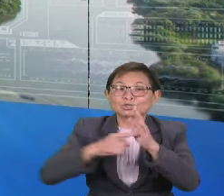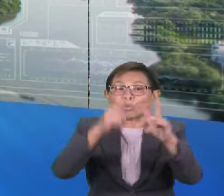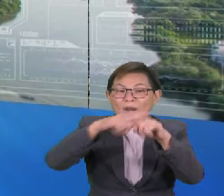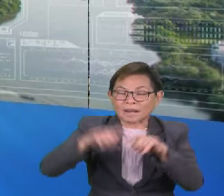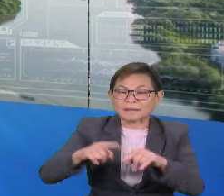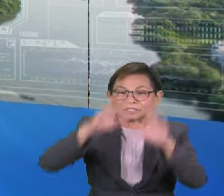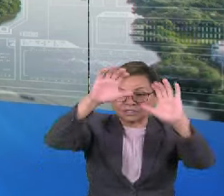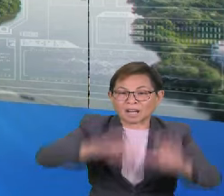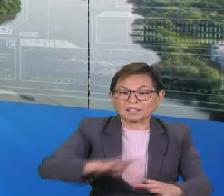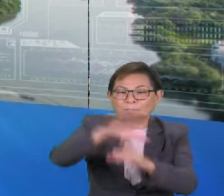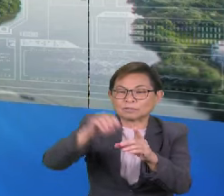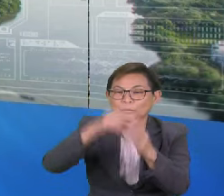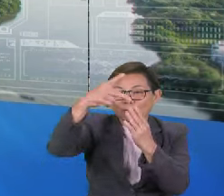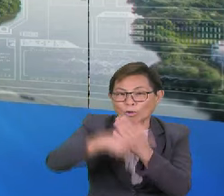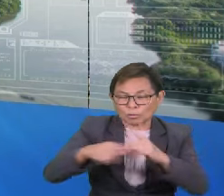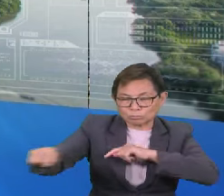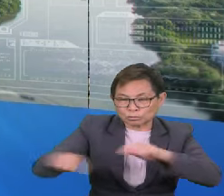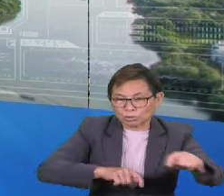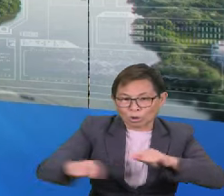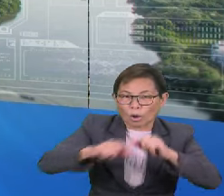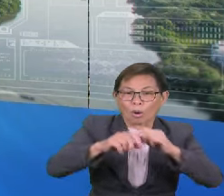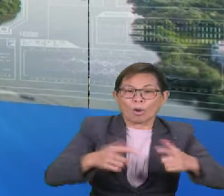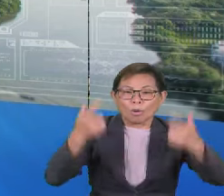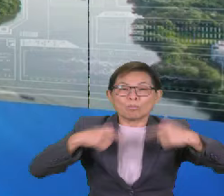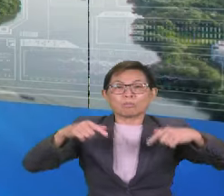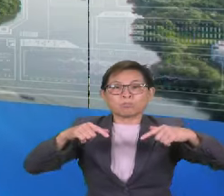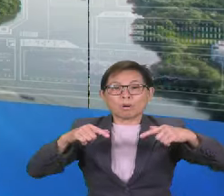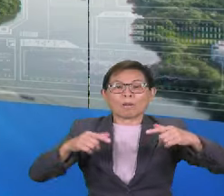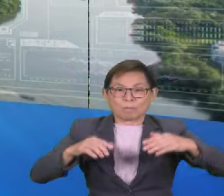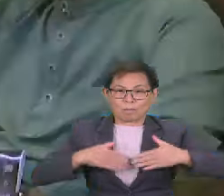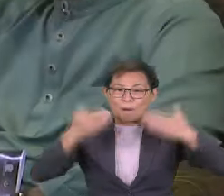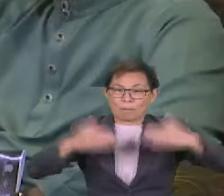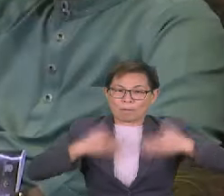penganjuran program yang boleh bertindak sebagai medium menyemarakkan konsep itu.